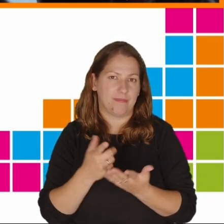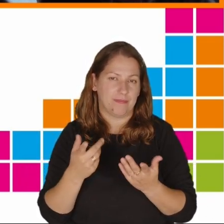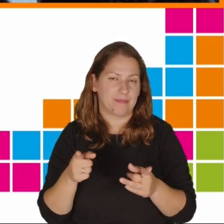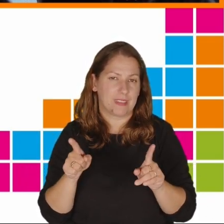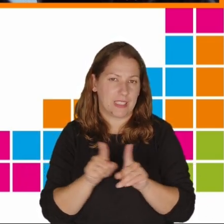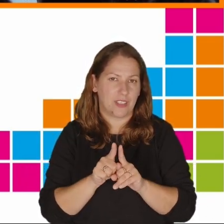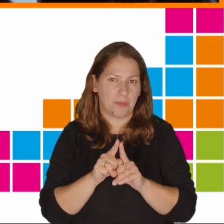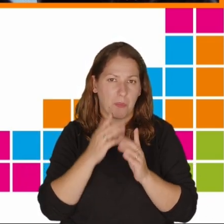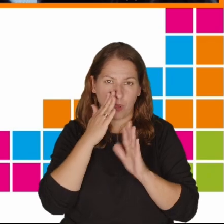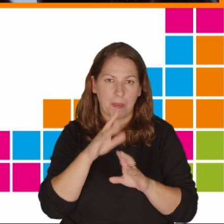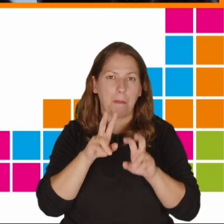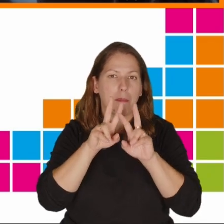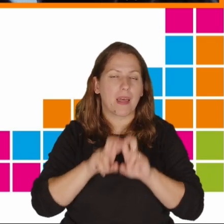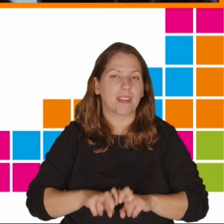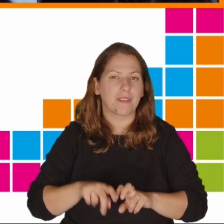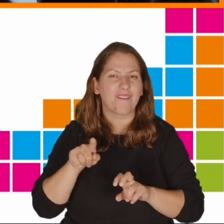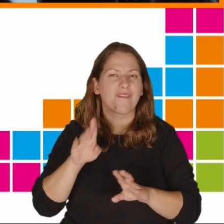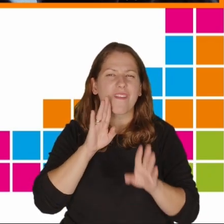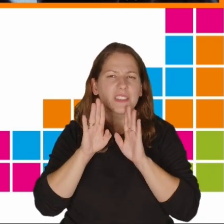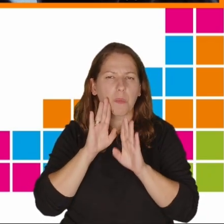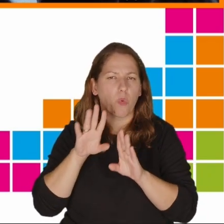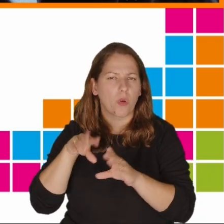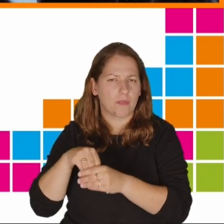wykazane w badaniu nad Facebookiem.